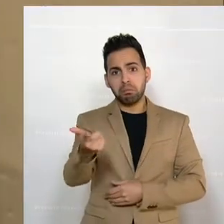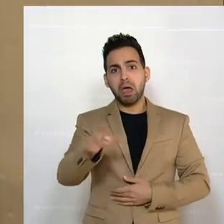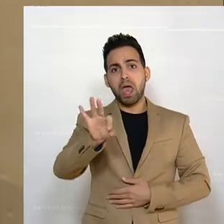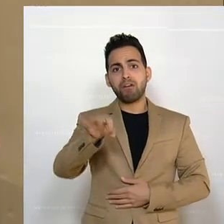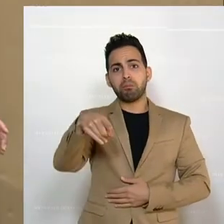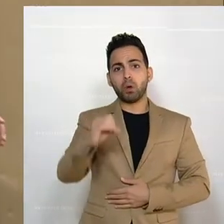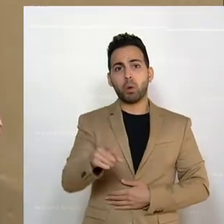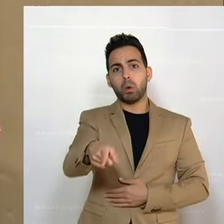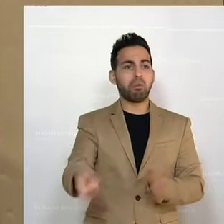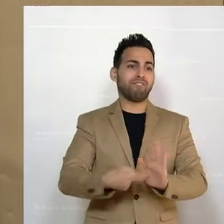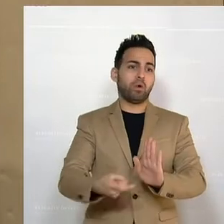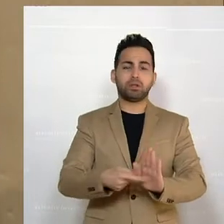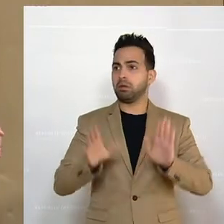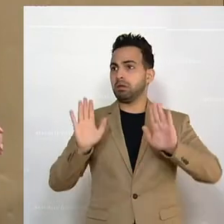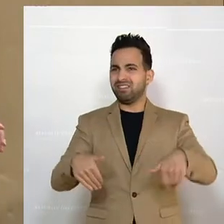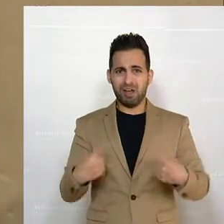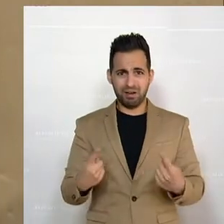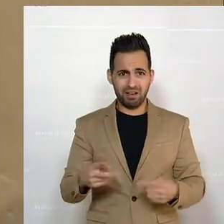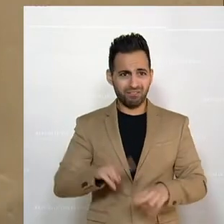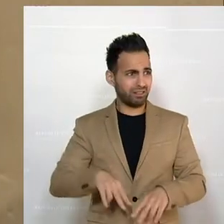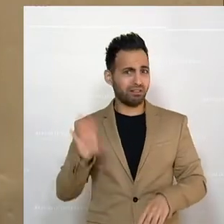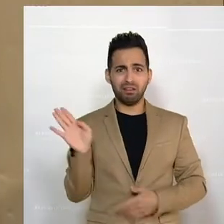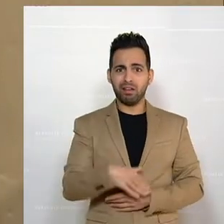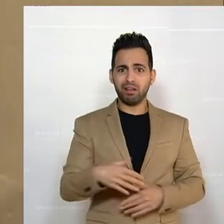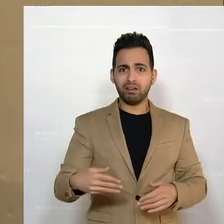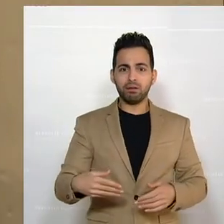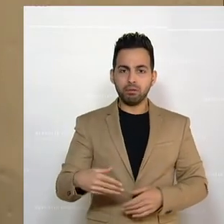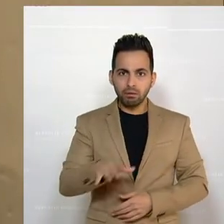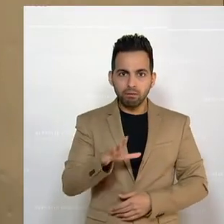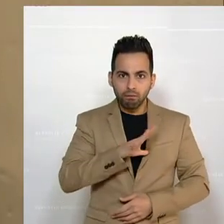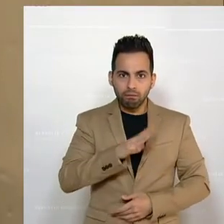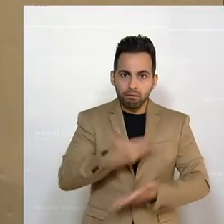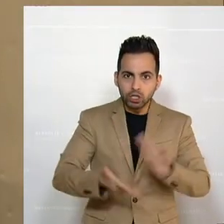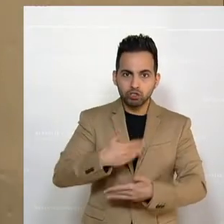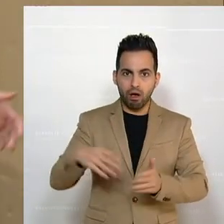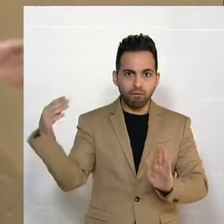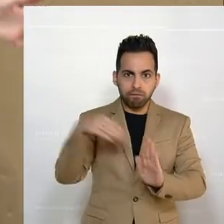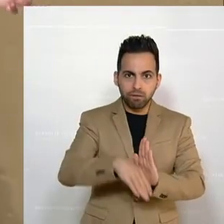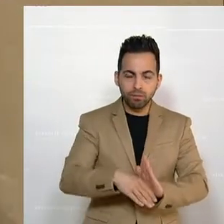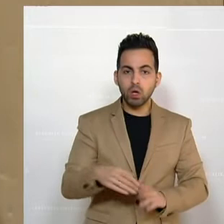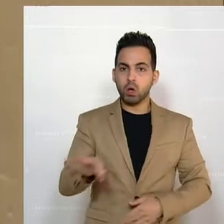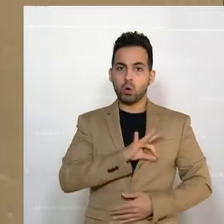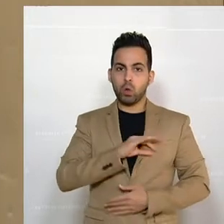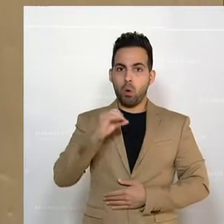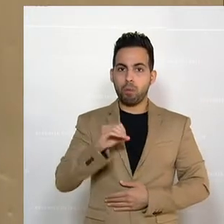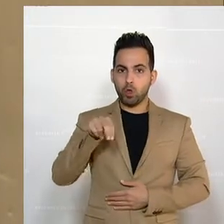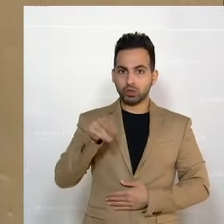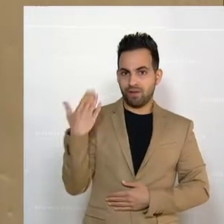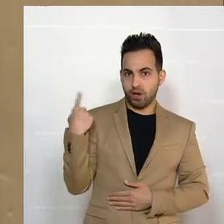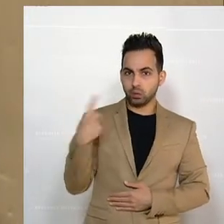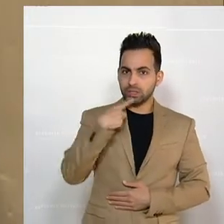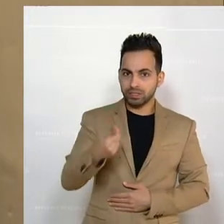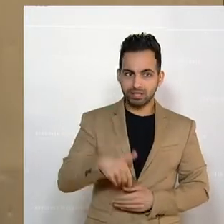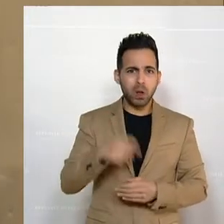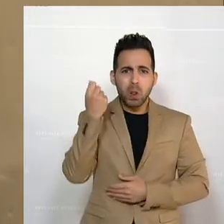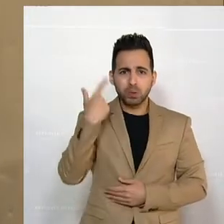FPÖ gefordert, aber es gefährdet unsere Wirtschaft. Kollege Obernosterer hat es schon ausgeführt. Weil es ist ja wohl logisch, wenn ich